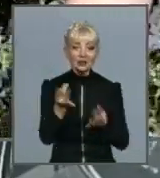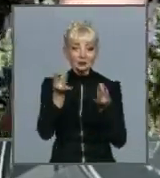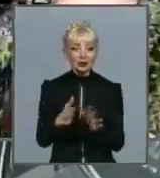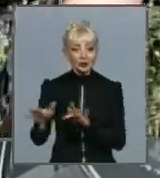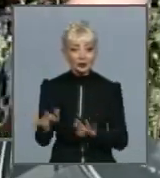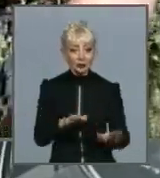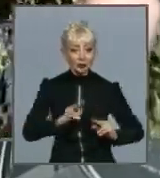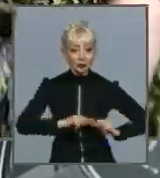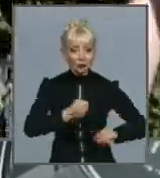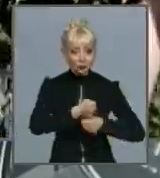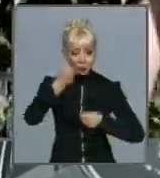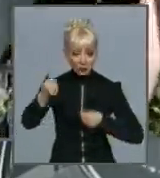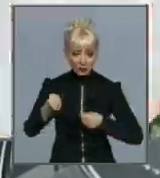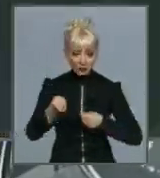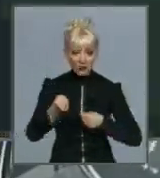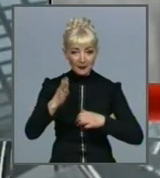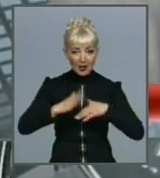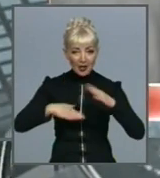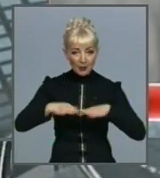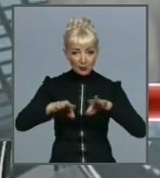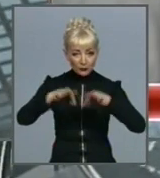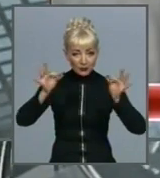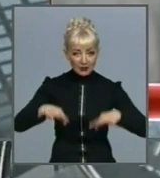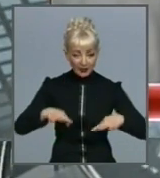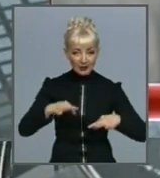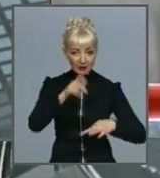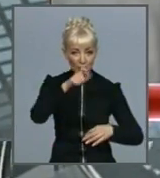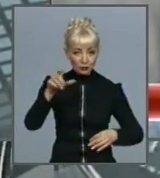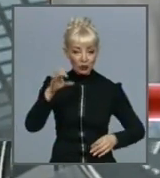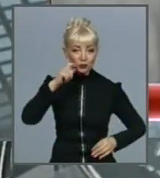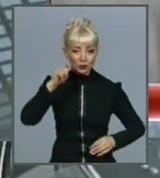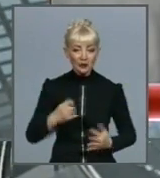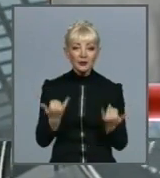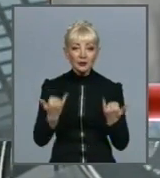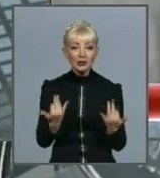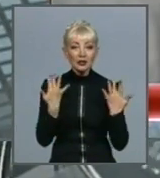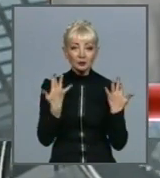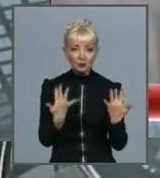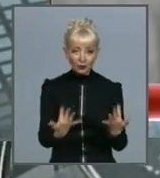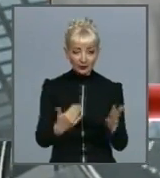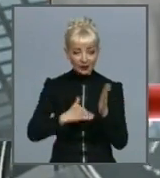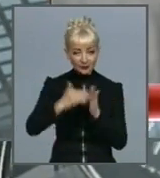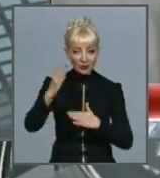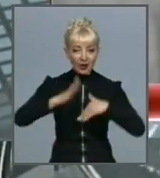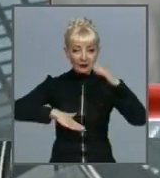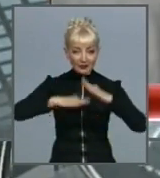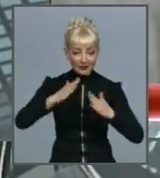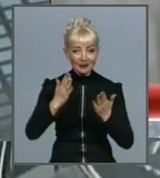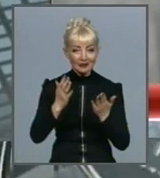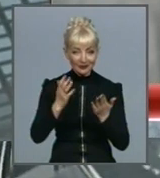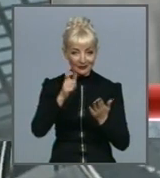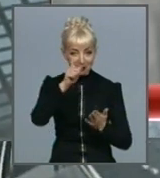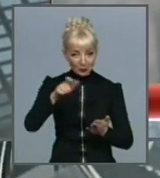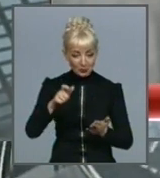професійних кадрів з України. Зараз попитом користуються висококваліфіковані робітники, газосварщики,